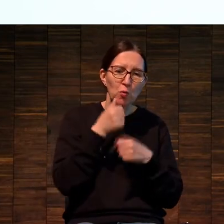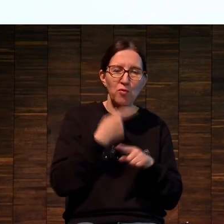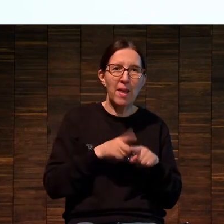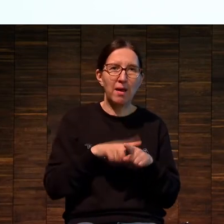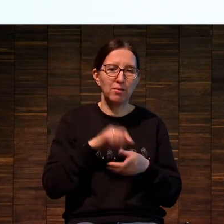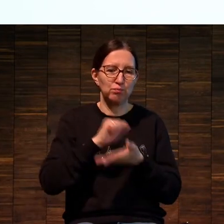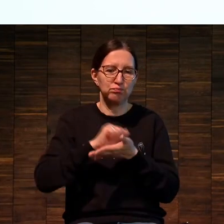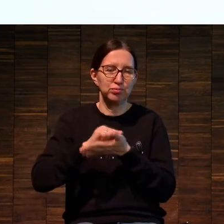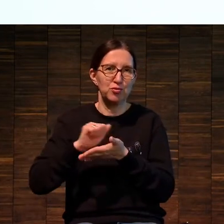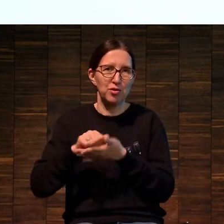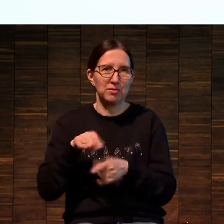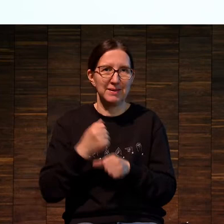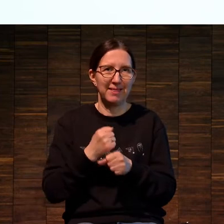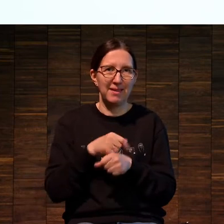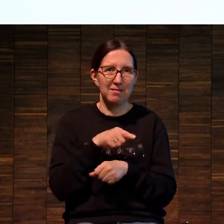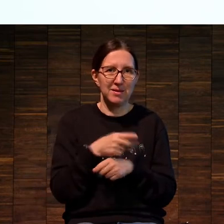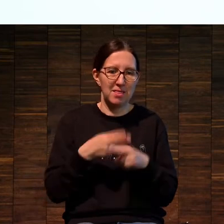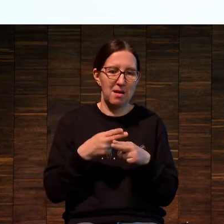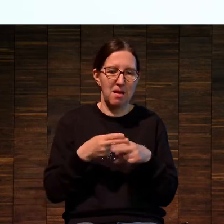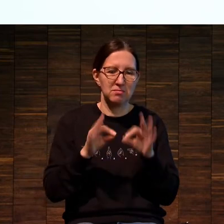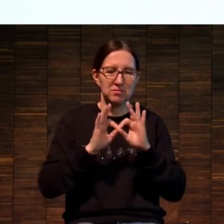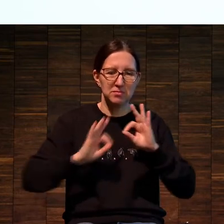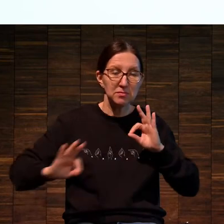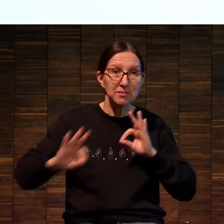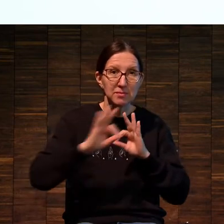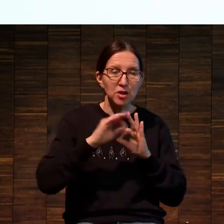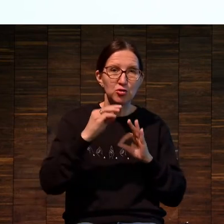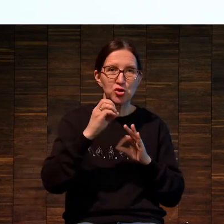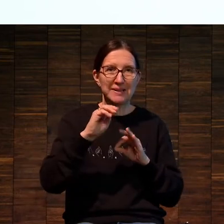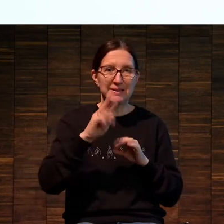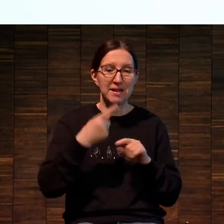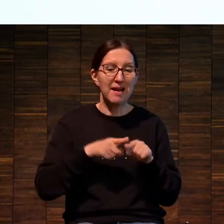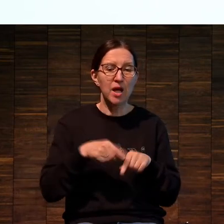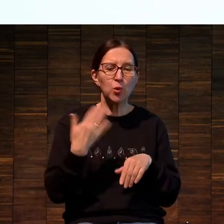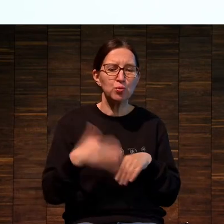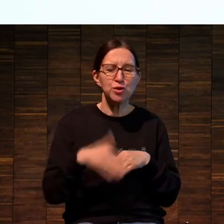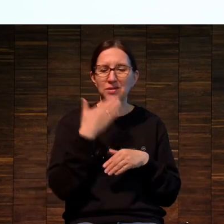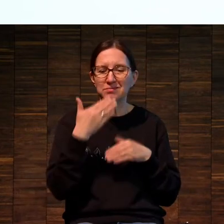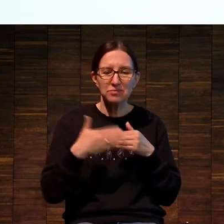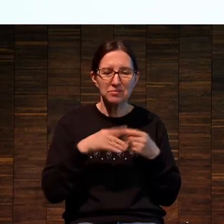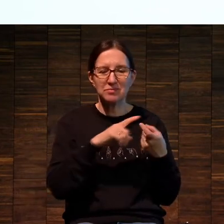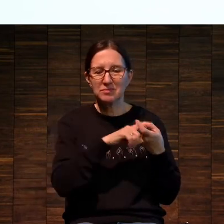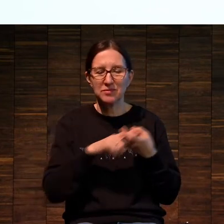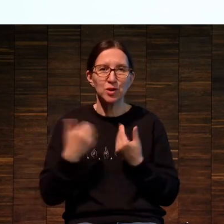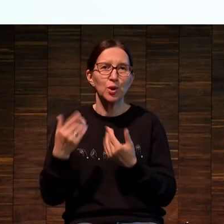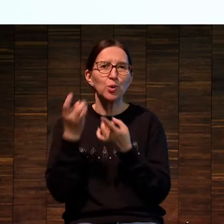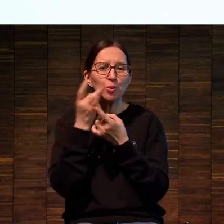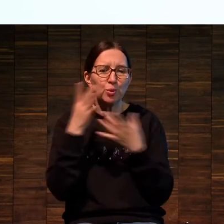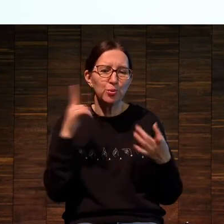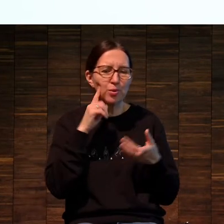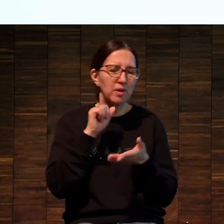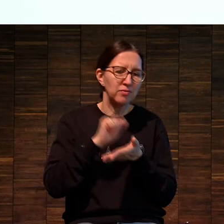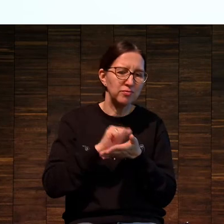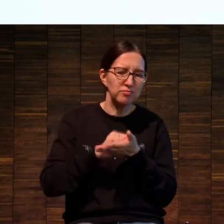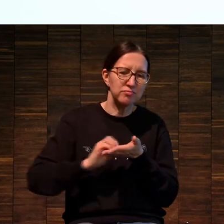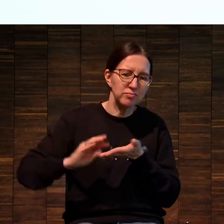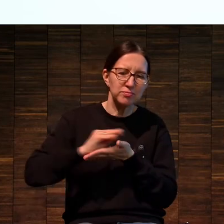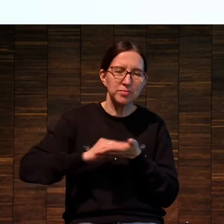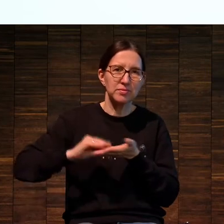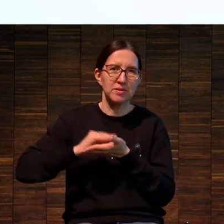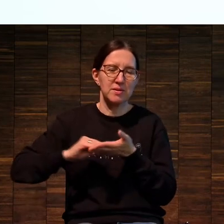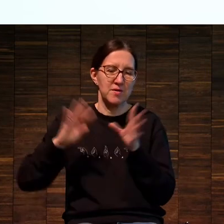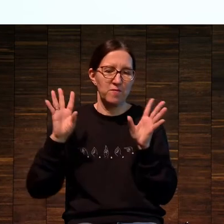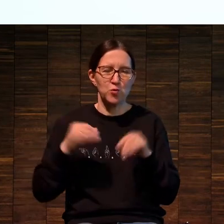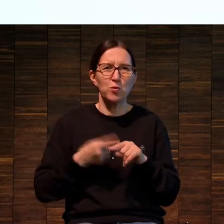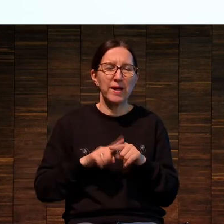эти способы печати. И все это было уже тесно увязано с культурой воспроизводства имиджей,